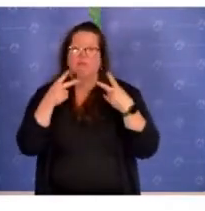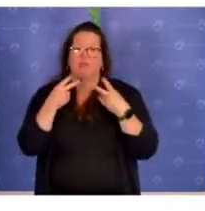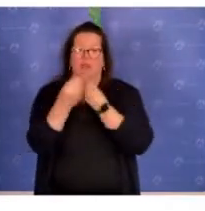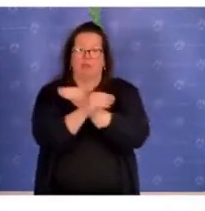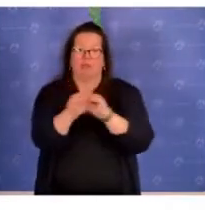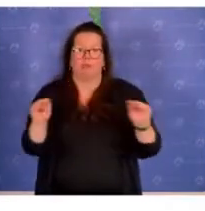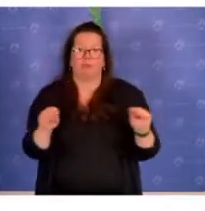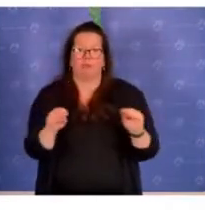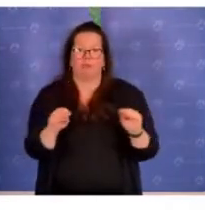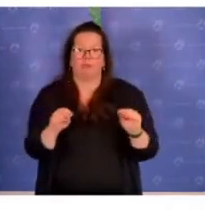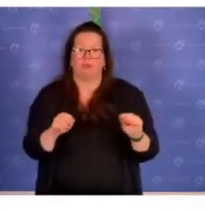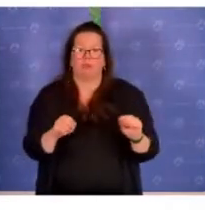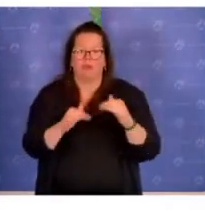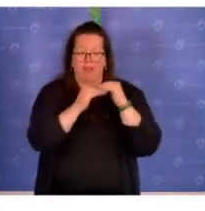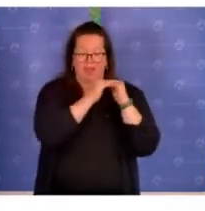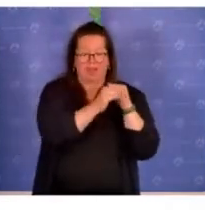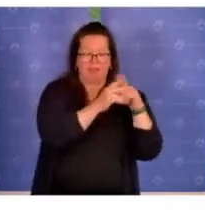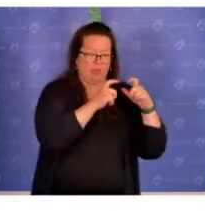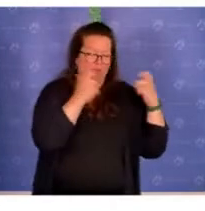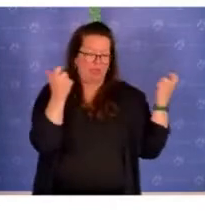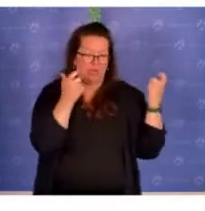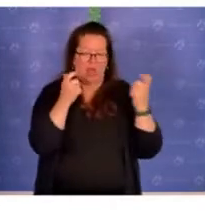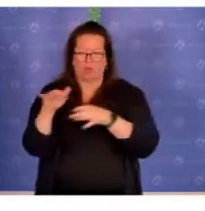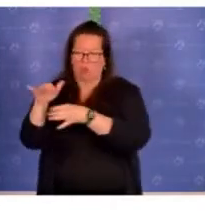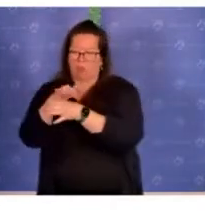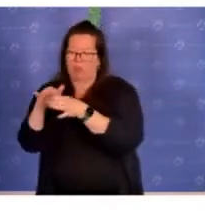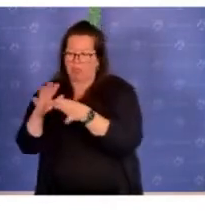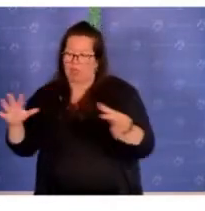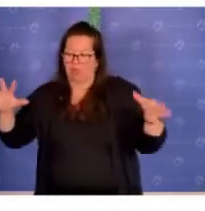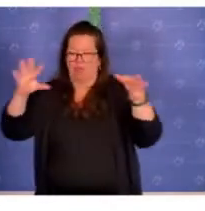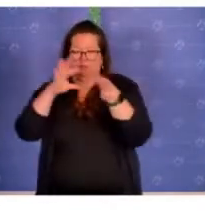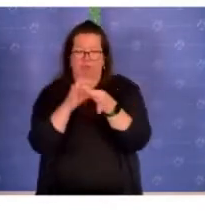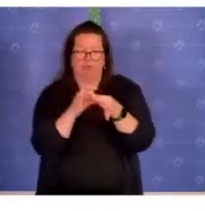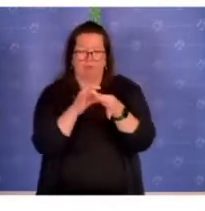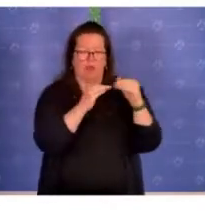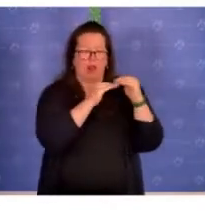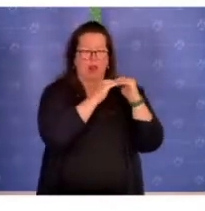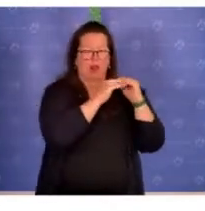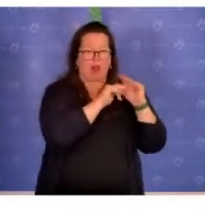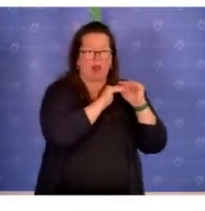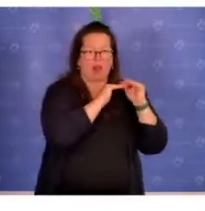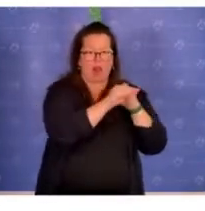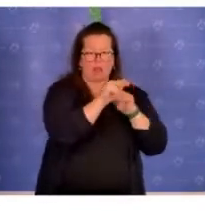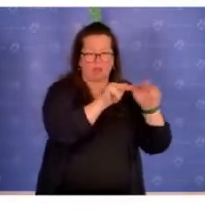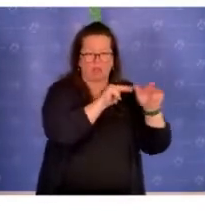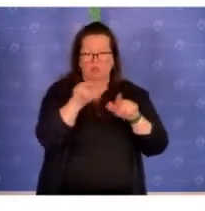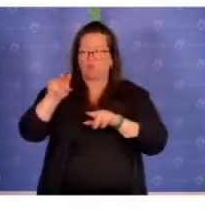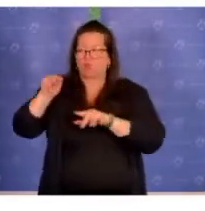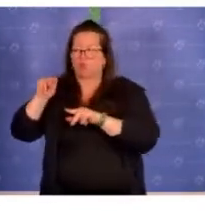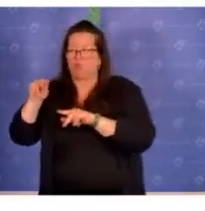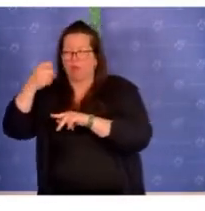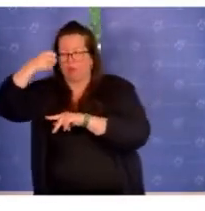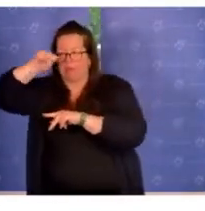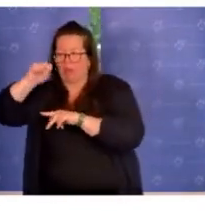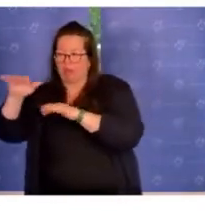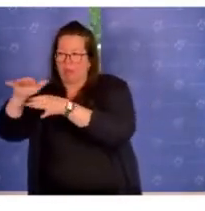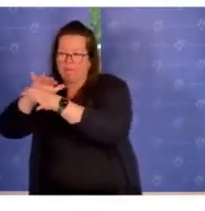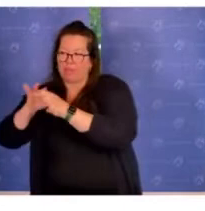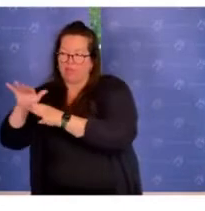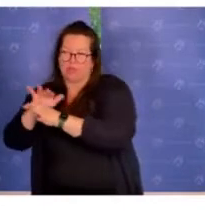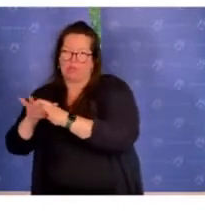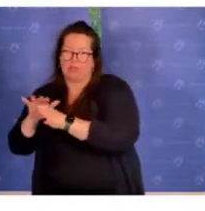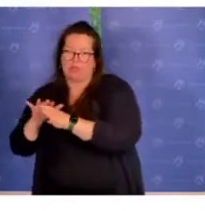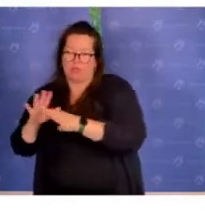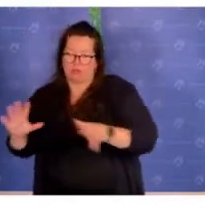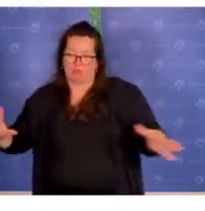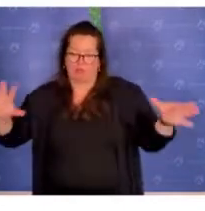erwähnen ist. Es verbindet die Ebene des Senats und der Bezirke, also die Ebene der Landesregierung und der zwölf Berliner Bezirke. Berlin besteht